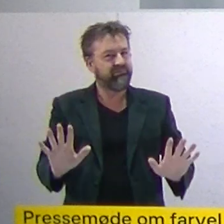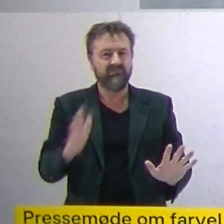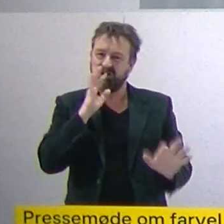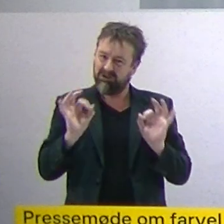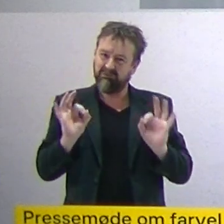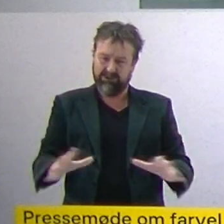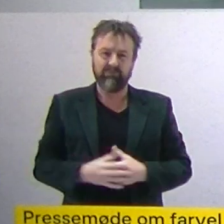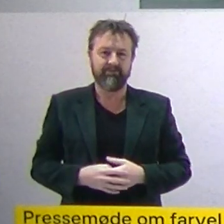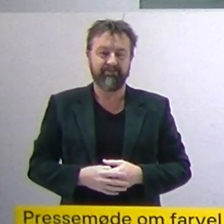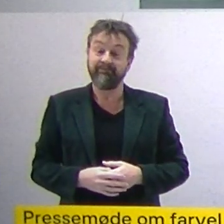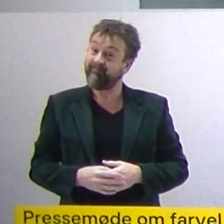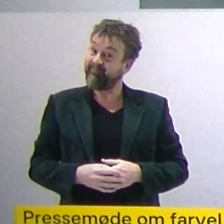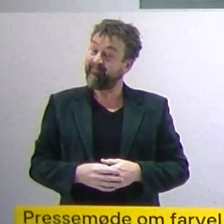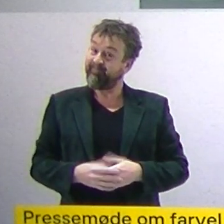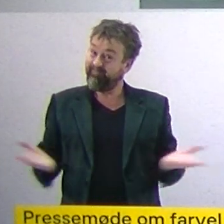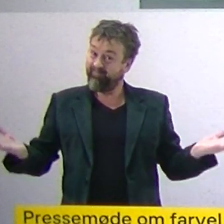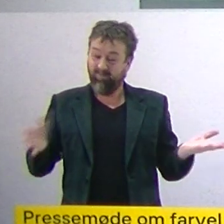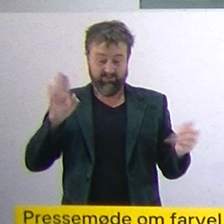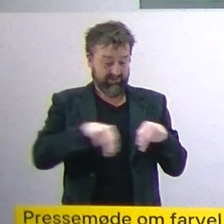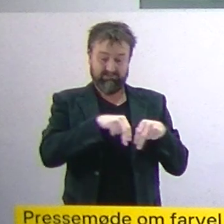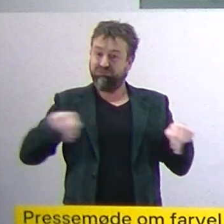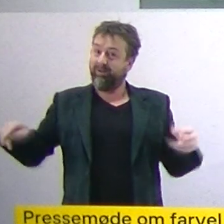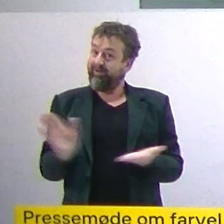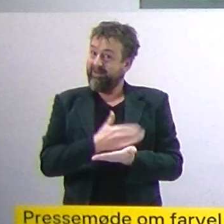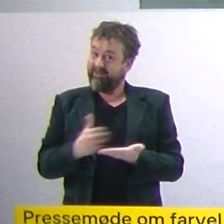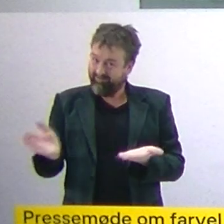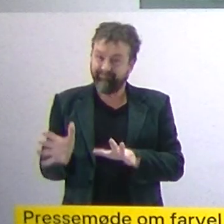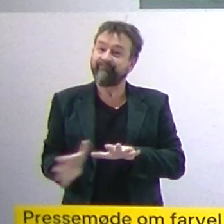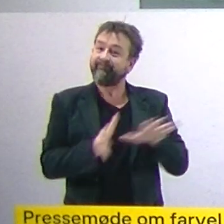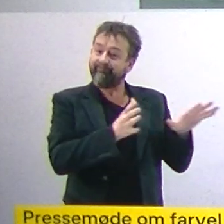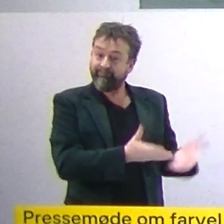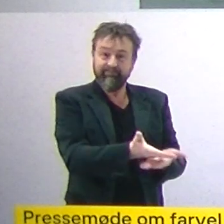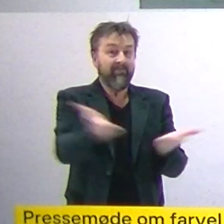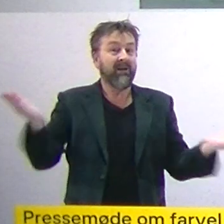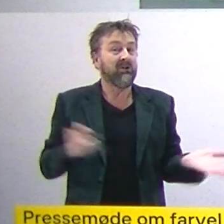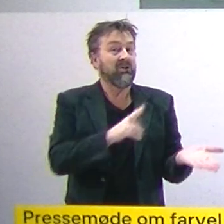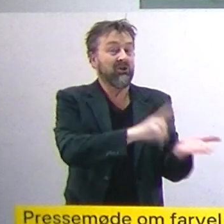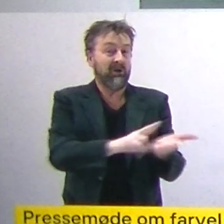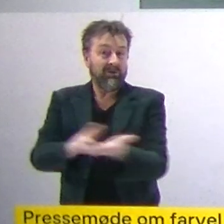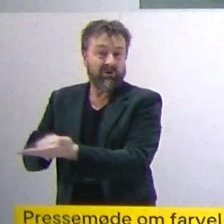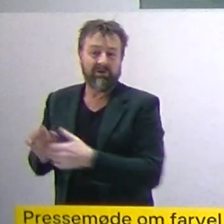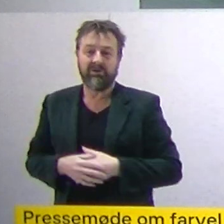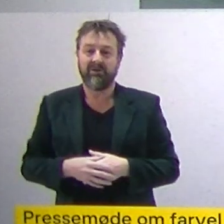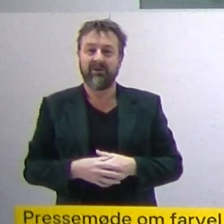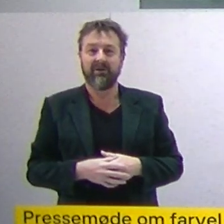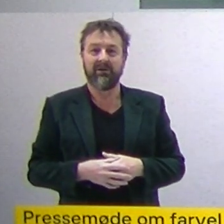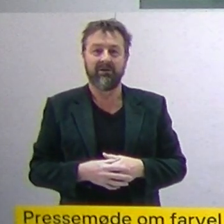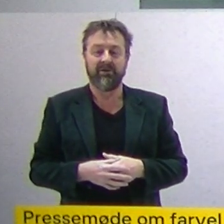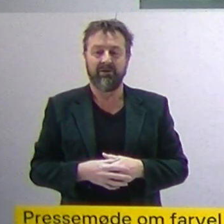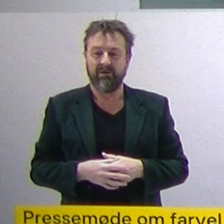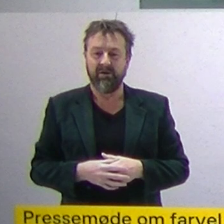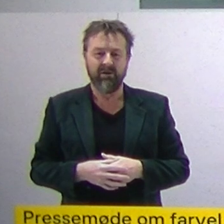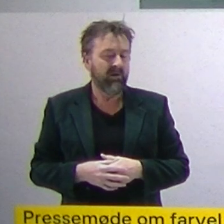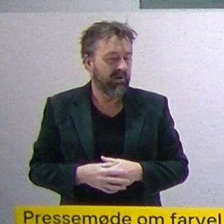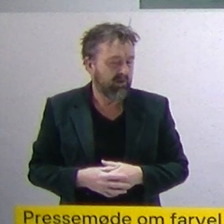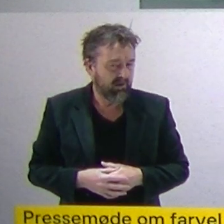Godt. Det var det, vi ville sige som indledning. Og nu åbner vi op for spørgsmål til Tuk først. Sådan. Godt. Du er